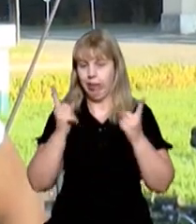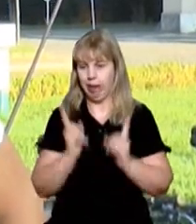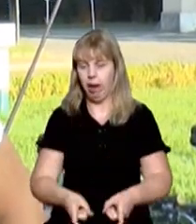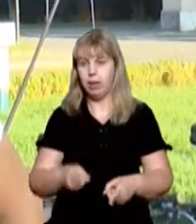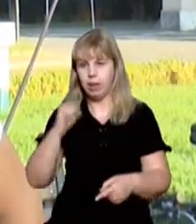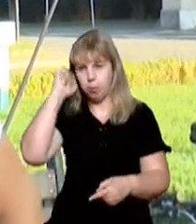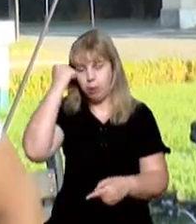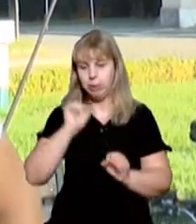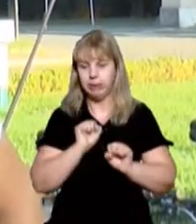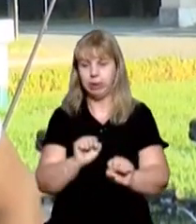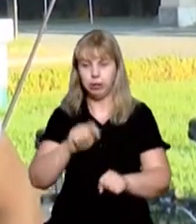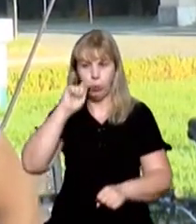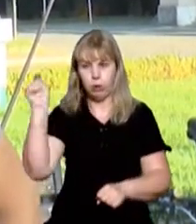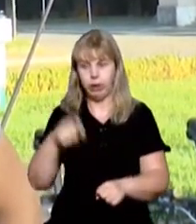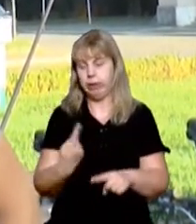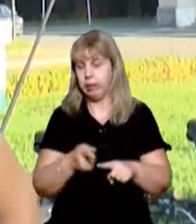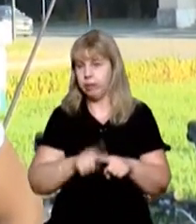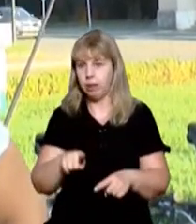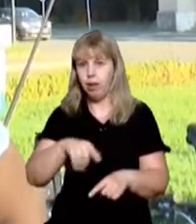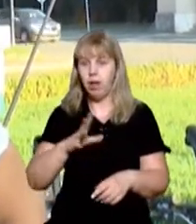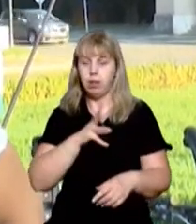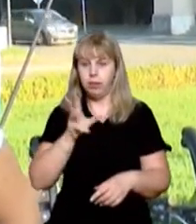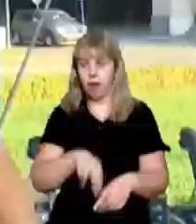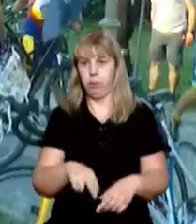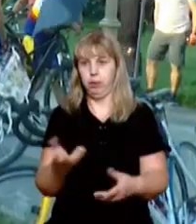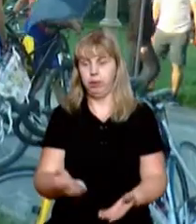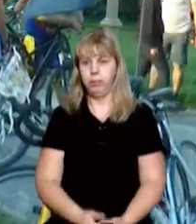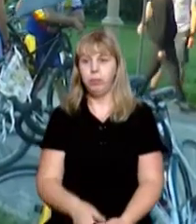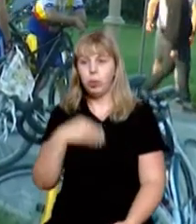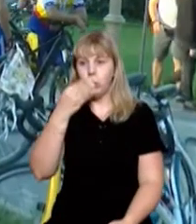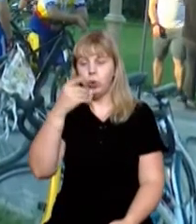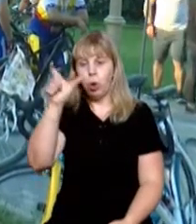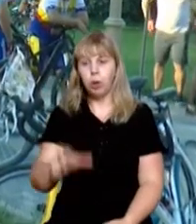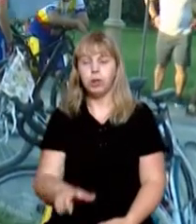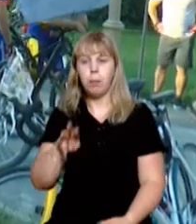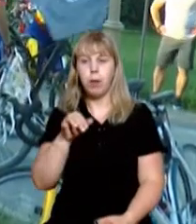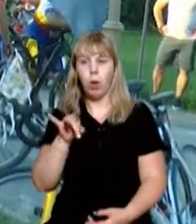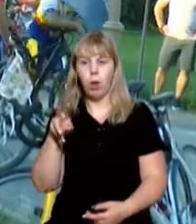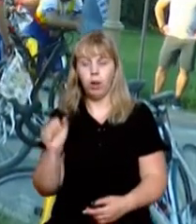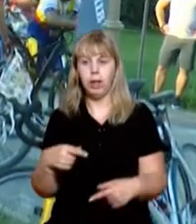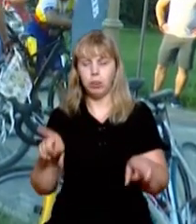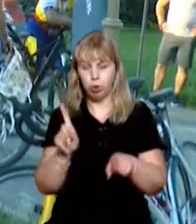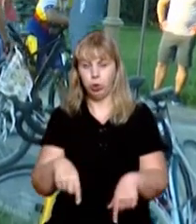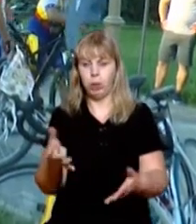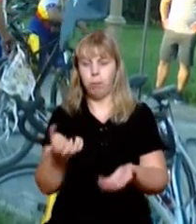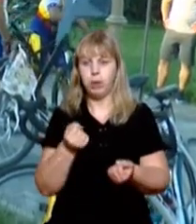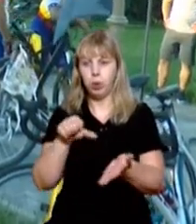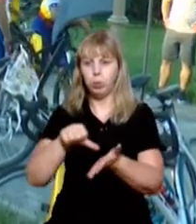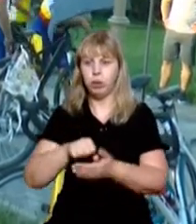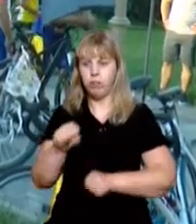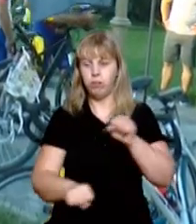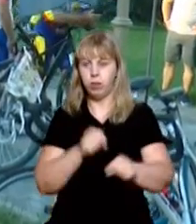і пам'ять захисників України – це взагалі класно. Ужгородець Микола Дедяк також бере участь у